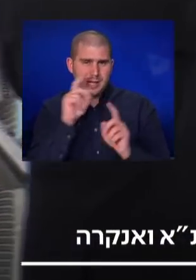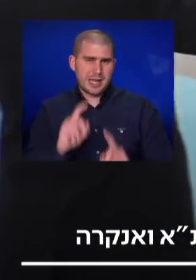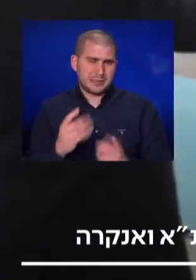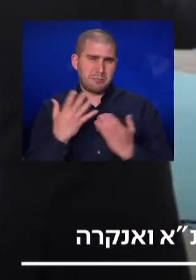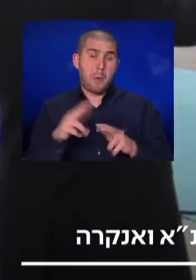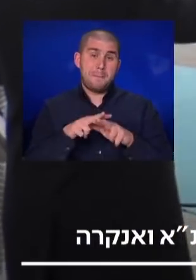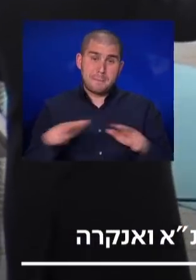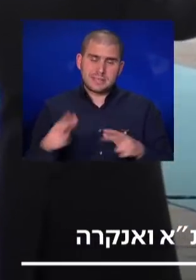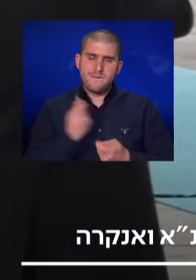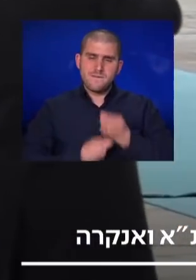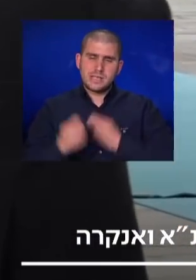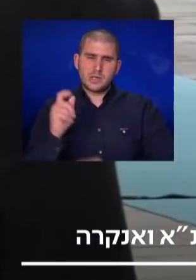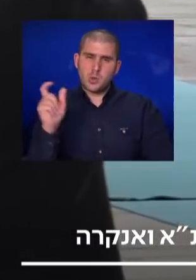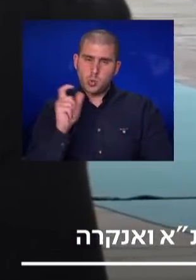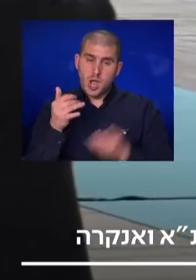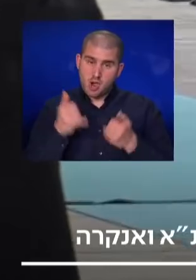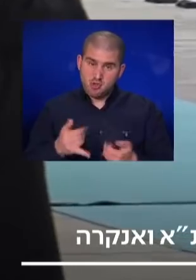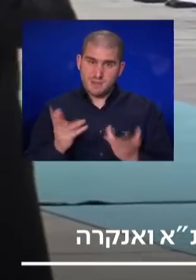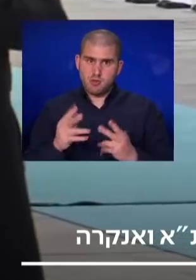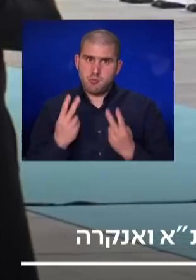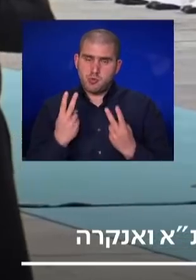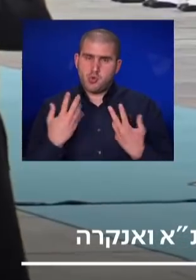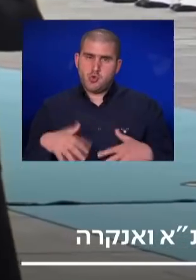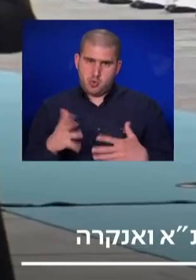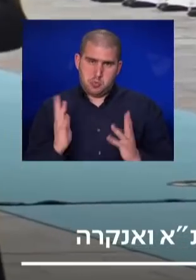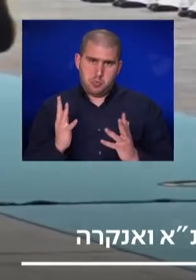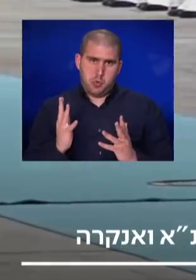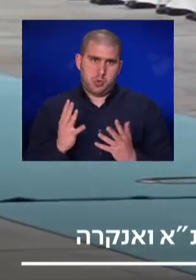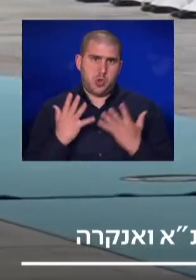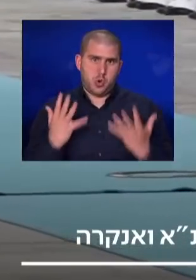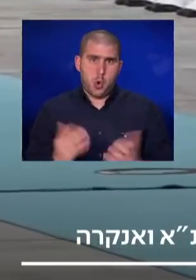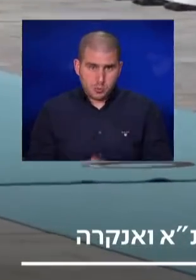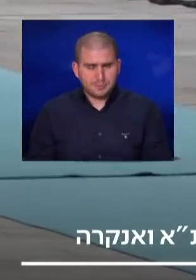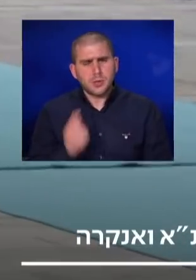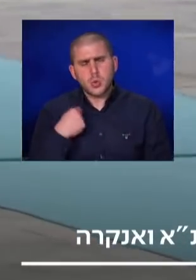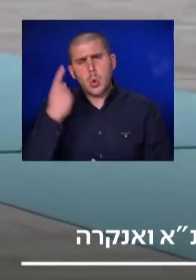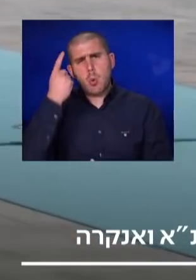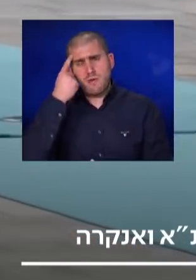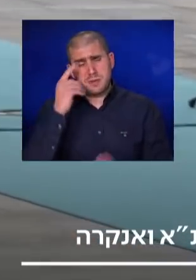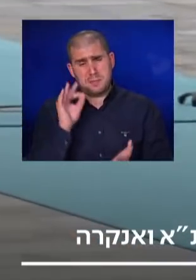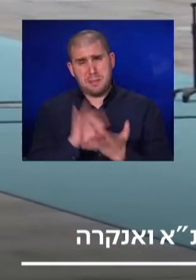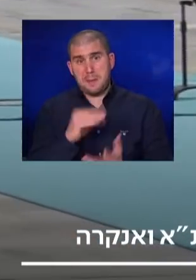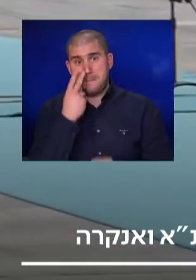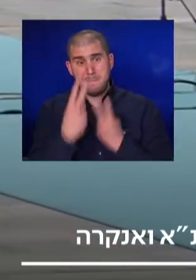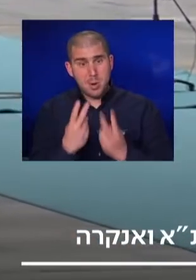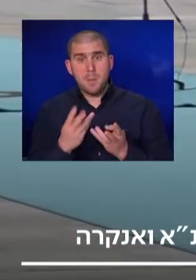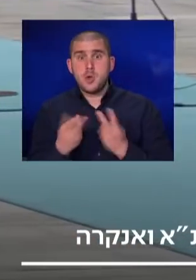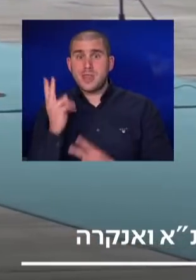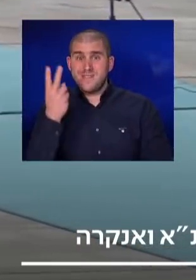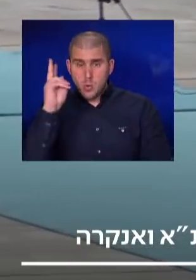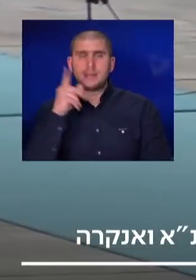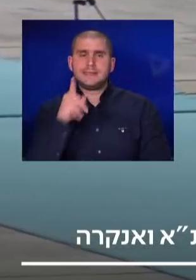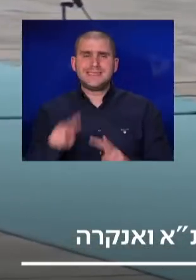במצב הפיננסי של טורקיה, כרגע יש לכך משמעויות מרחיקות לכת, ואני חושבת שככל שהביקורים האלה יתרבו, זו גם